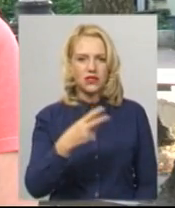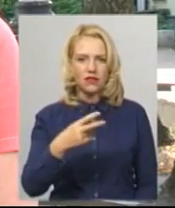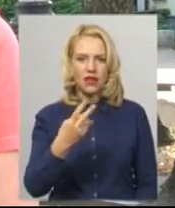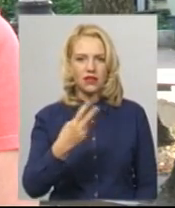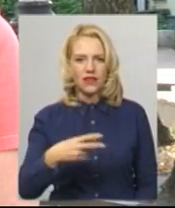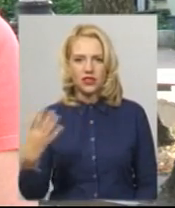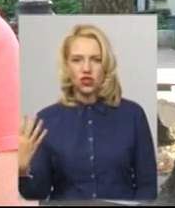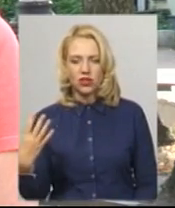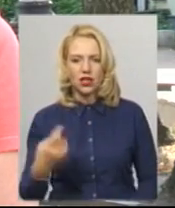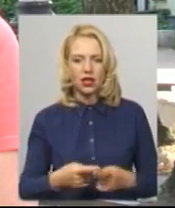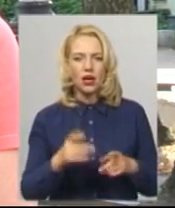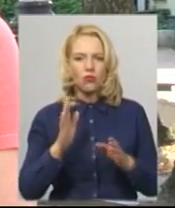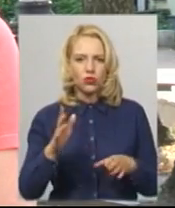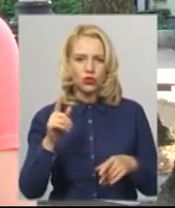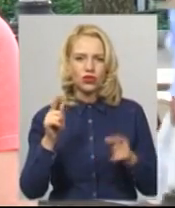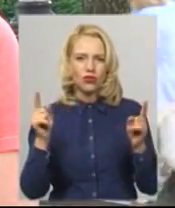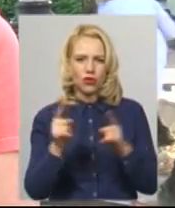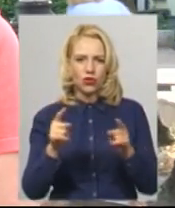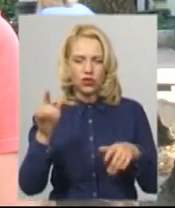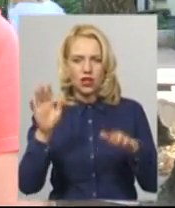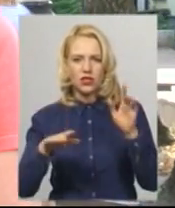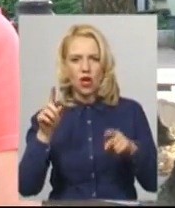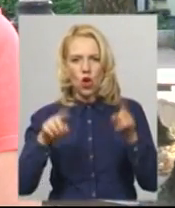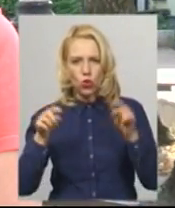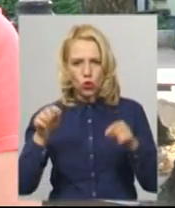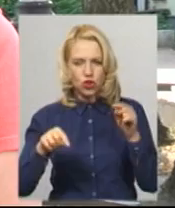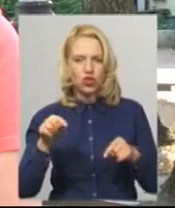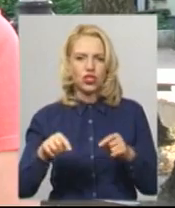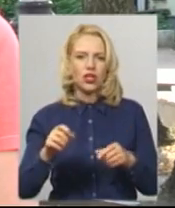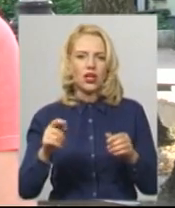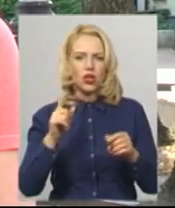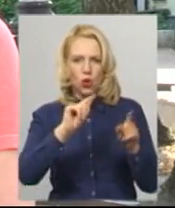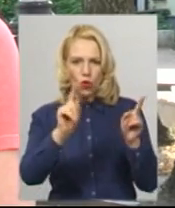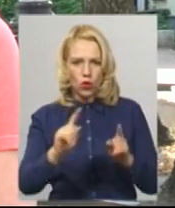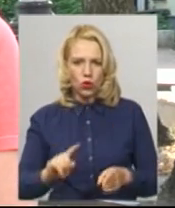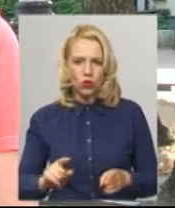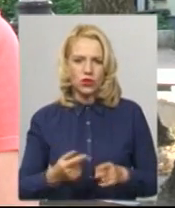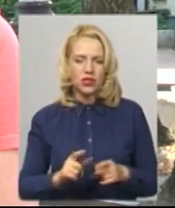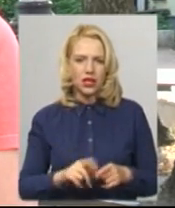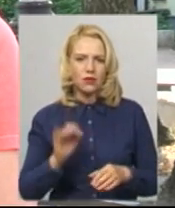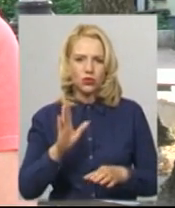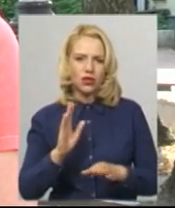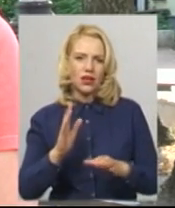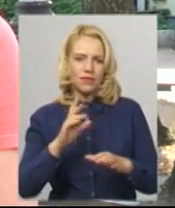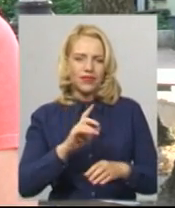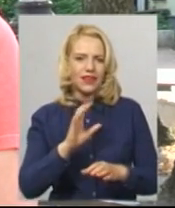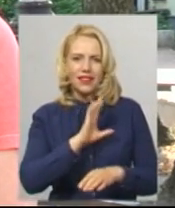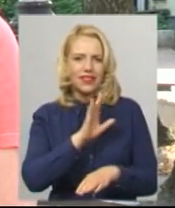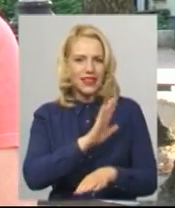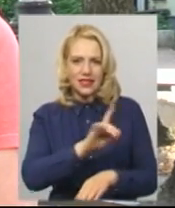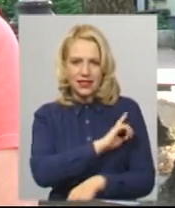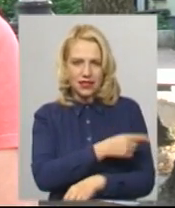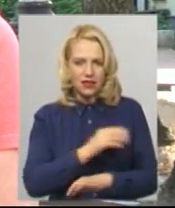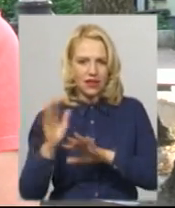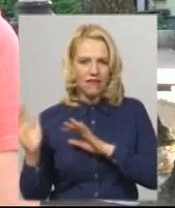градусів. Пройдуть короткочасні дощі подекуди з грозами, при цьому буде помірний північно-західний вітер. Надалі, до кінця тижня,